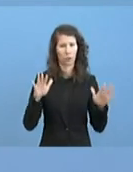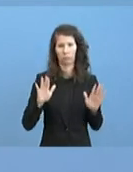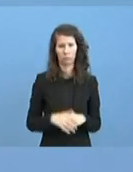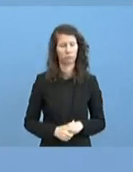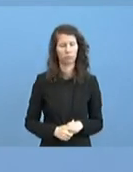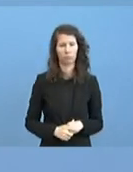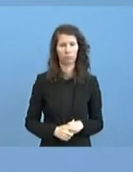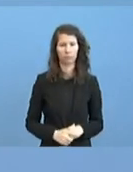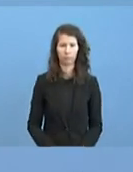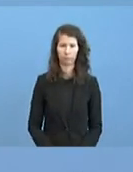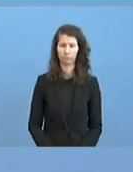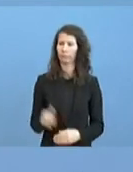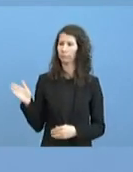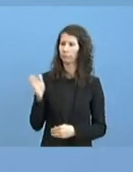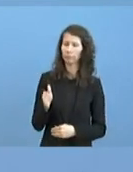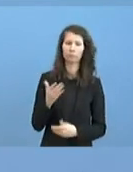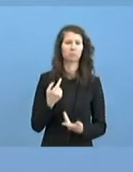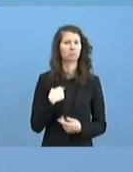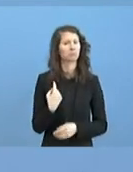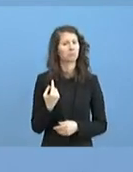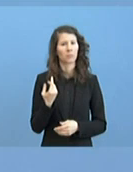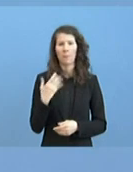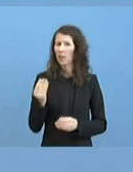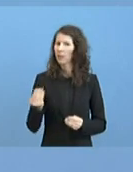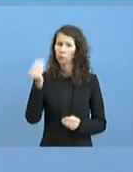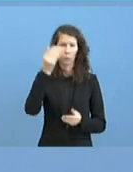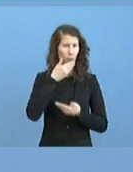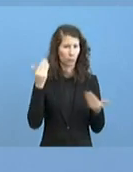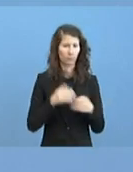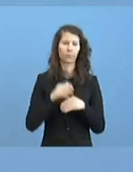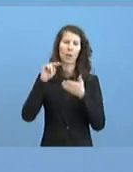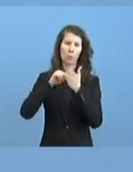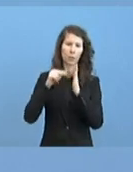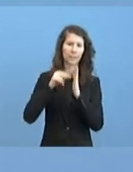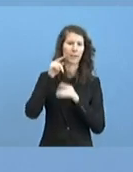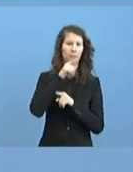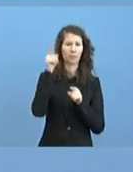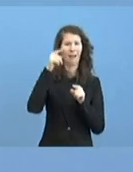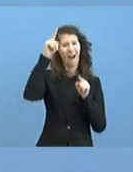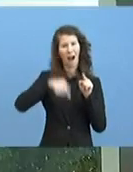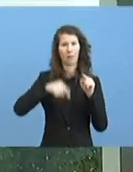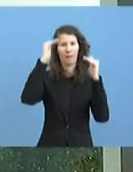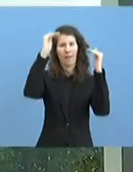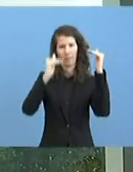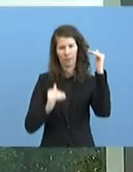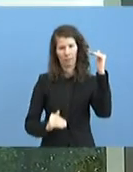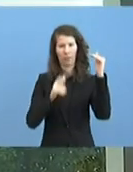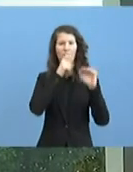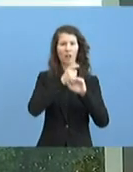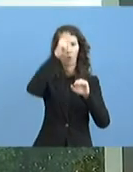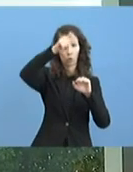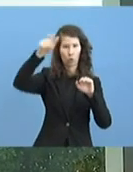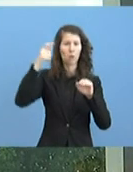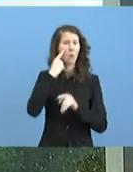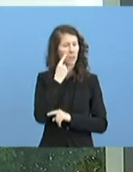Ja, ich habe dem nicht viel hinzuzufügen. Ich denke, Verantwortliche in der Politik auf allen Ebenen müssen zurzeit sehr vieles leisten.